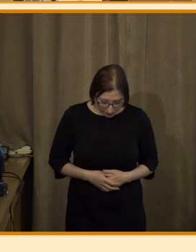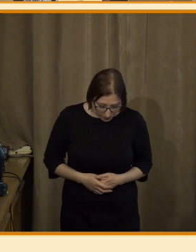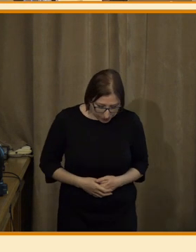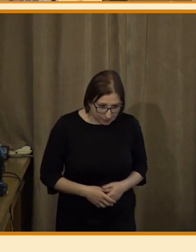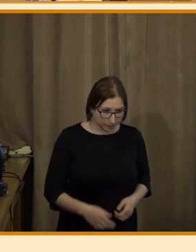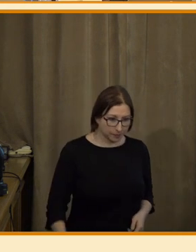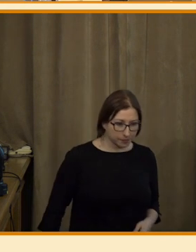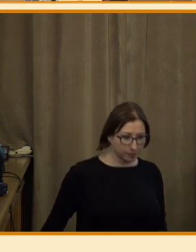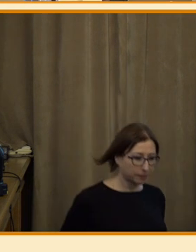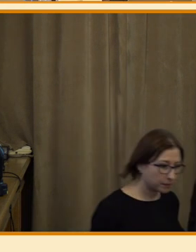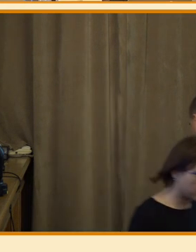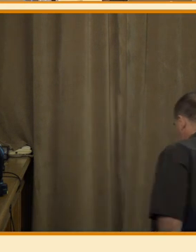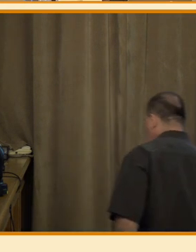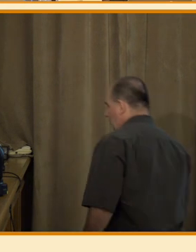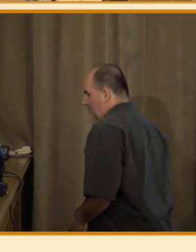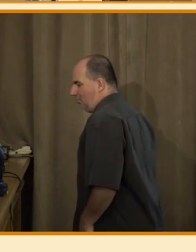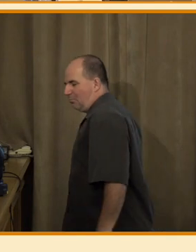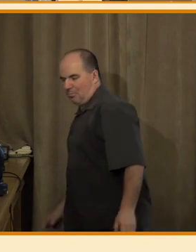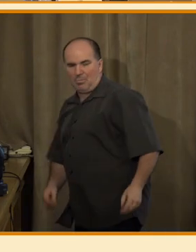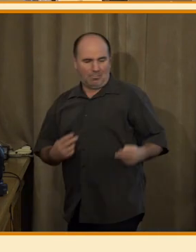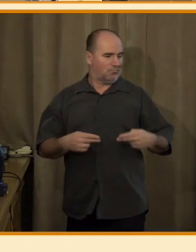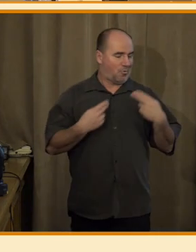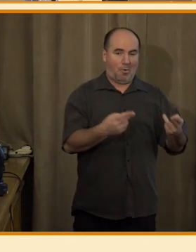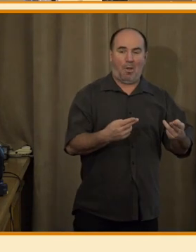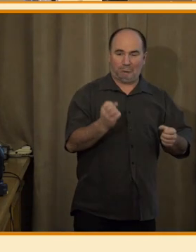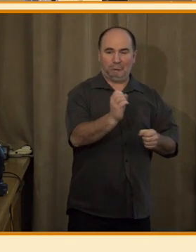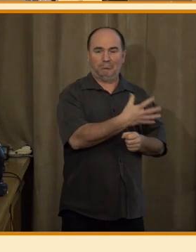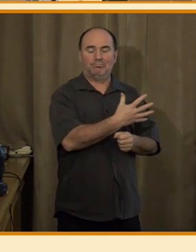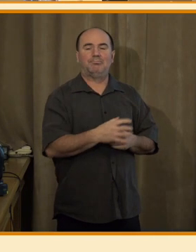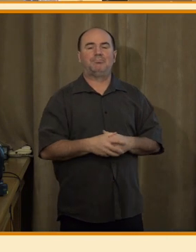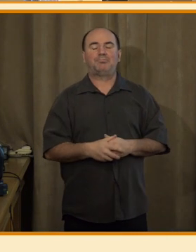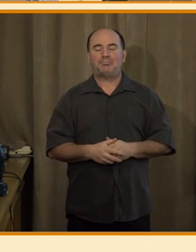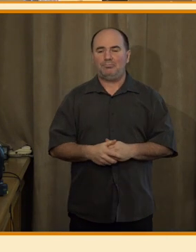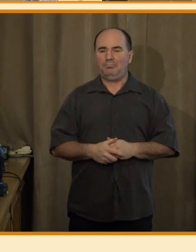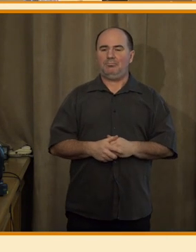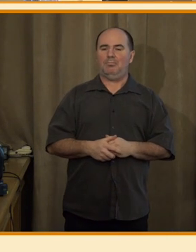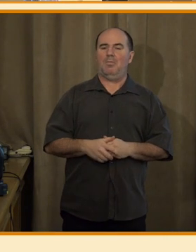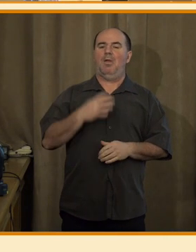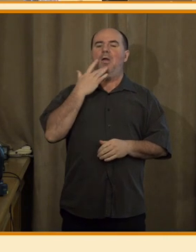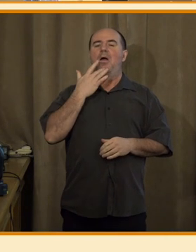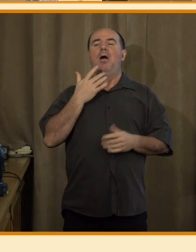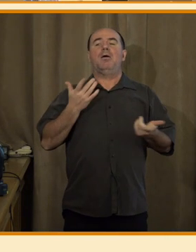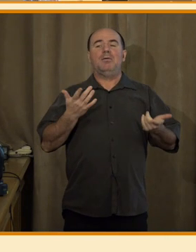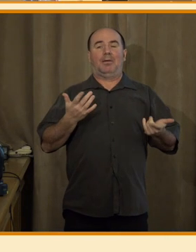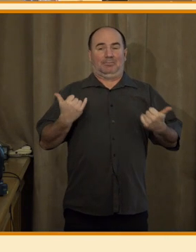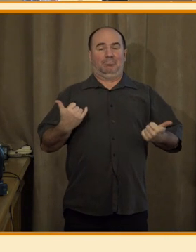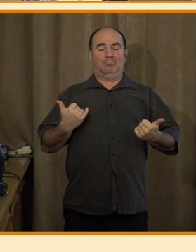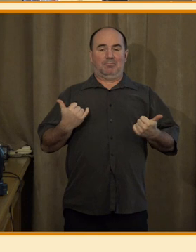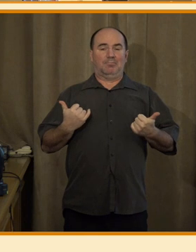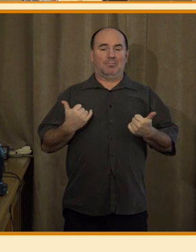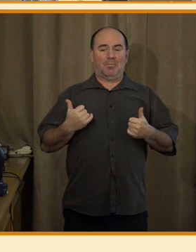prosím. Jo, už ho tam máme. To byl ten předchozí, nevadí. Jaký tady je vliv